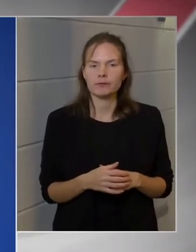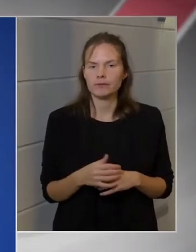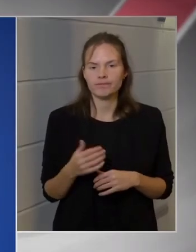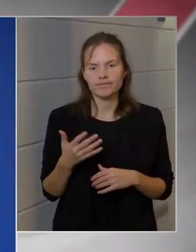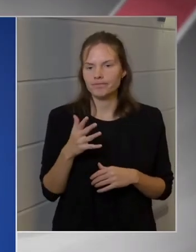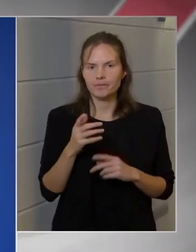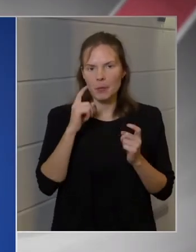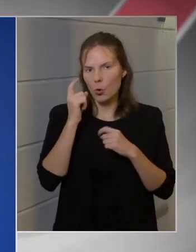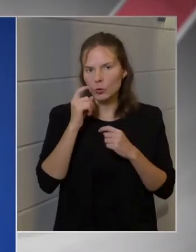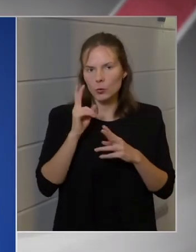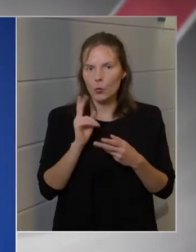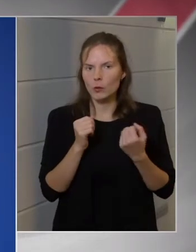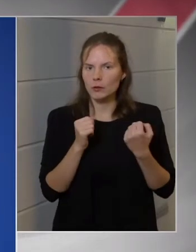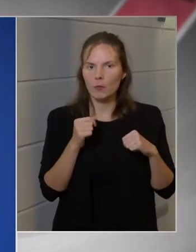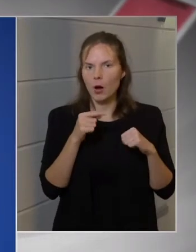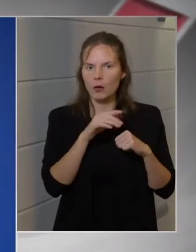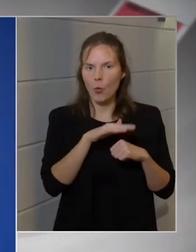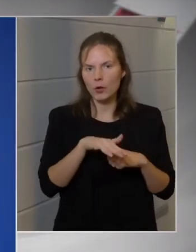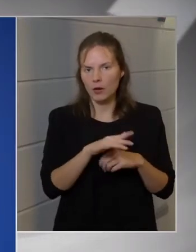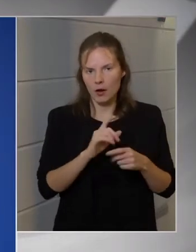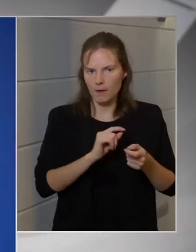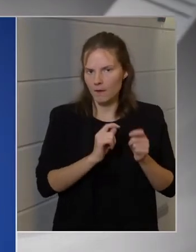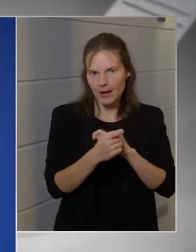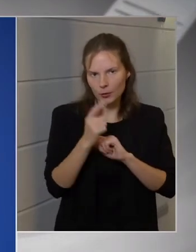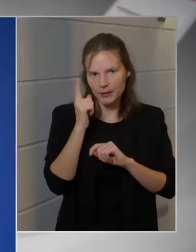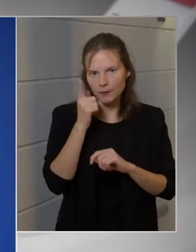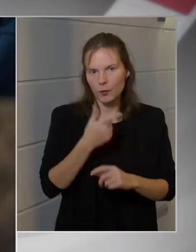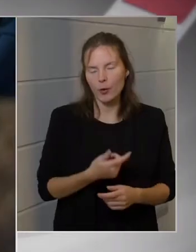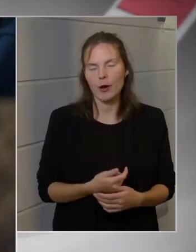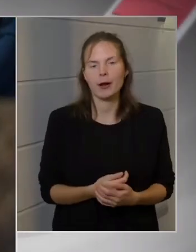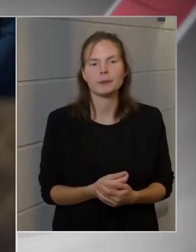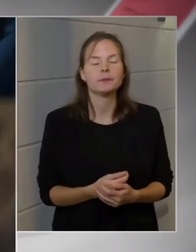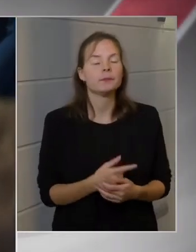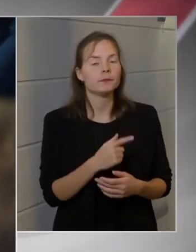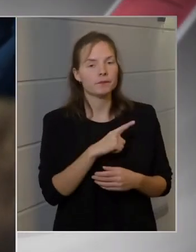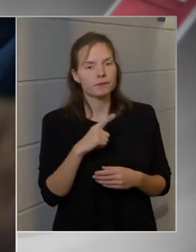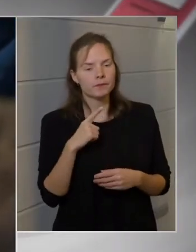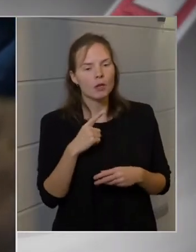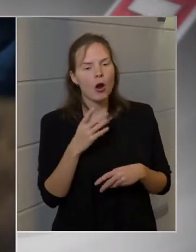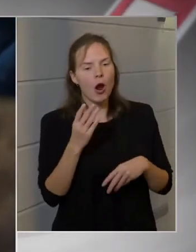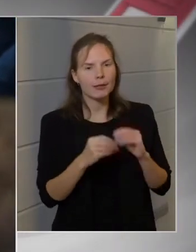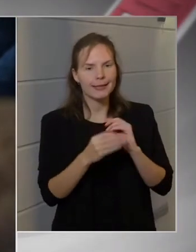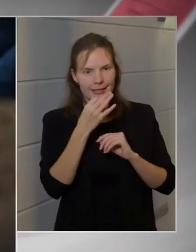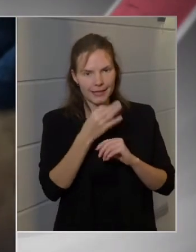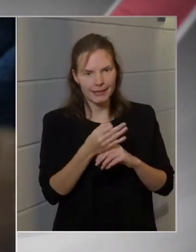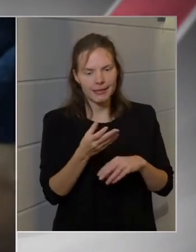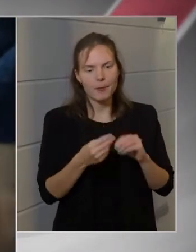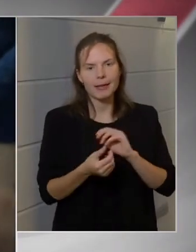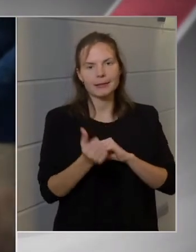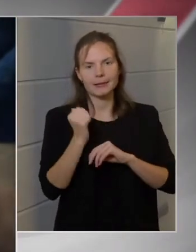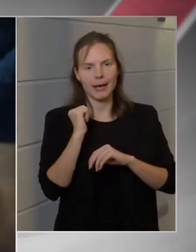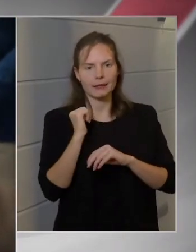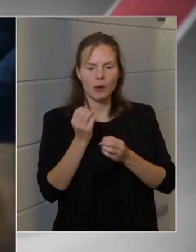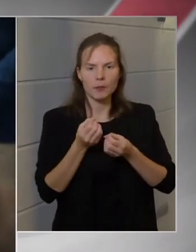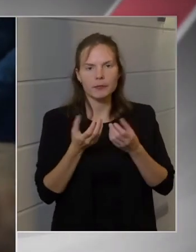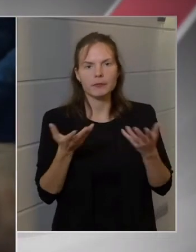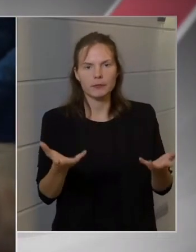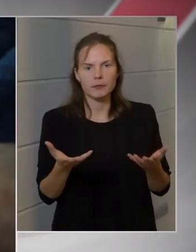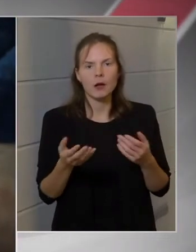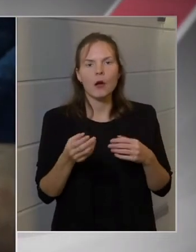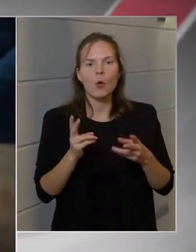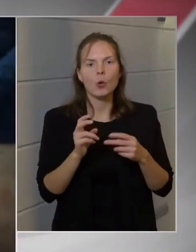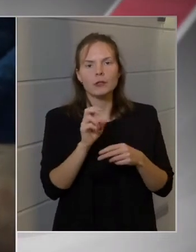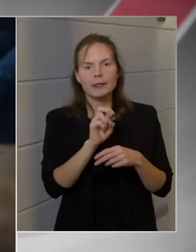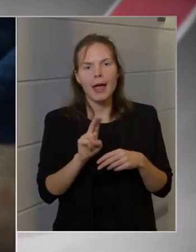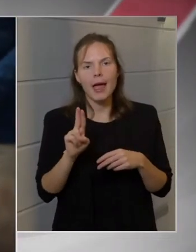Nem gondoljuk azt, hogy a baloldal alapvetően meg fog változni. Ezt csak azért kérdezem, mert ugye tegnap jelent meg ez a hír, hogy az